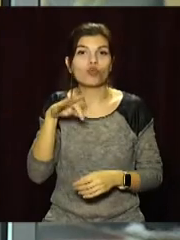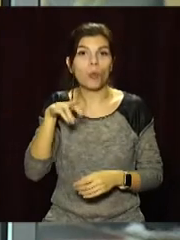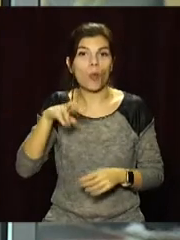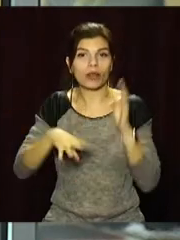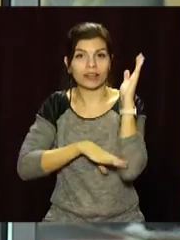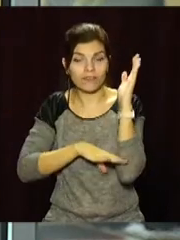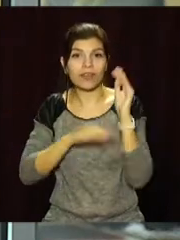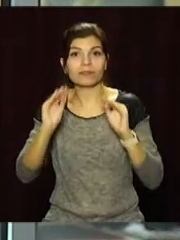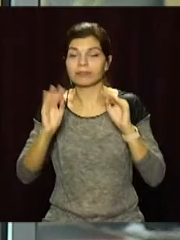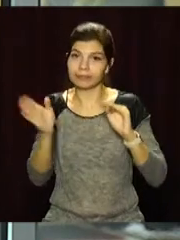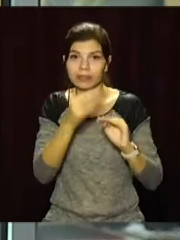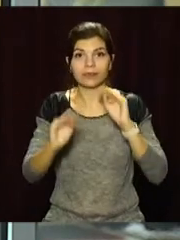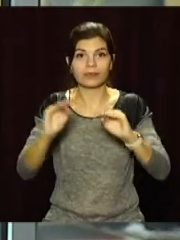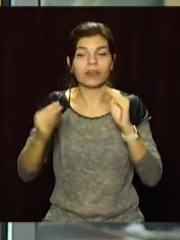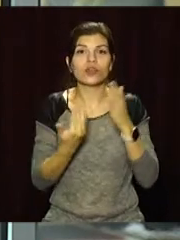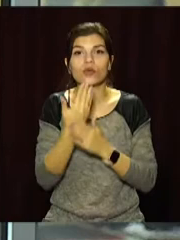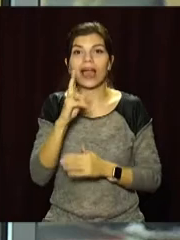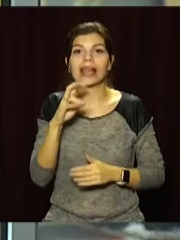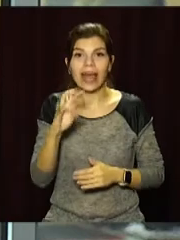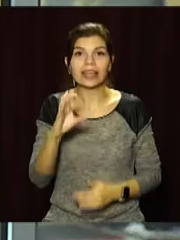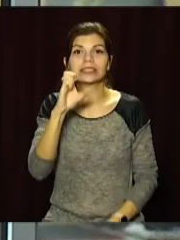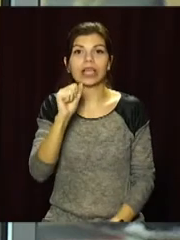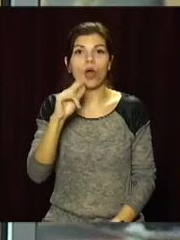300 молодих дерев – кленів, сакури і платанів.